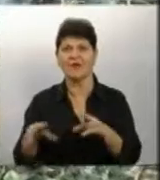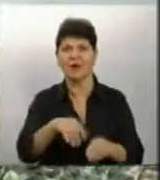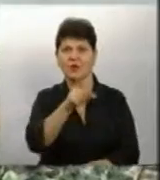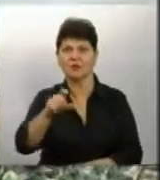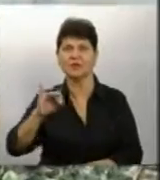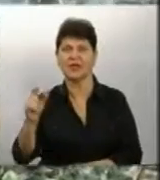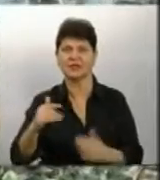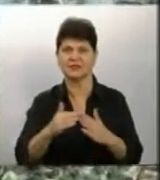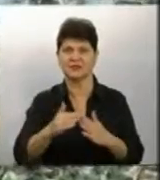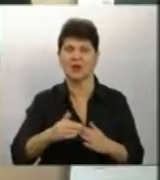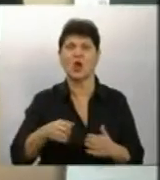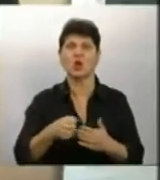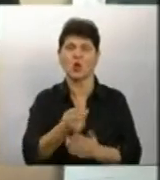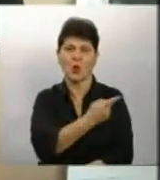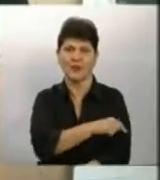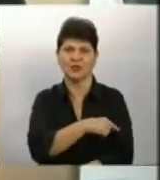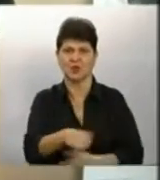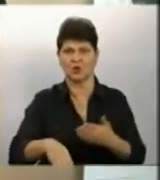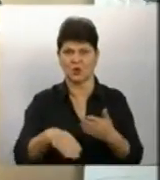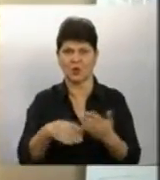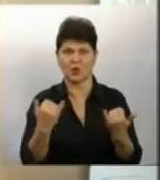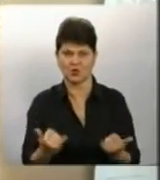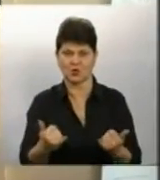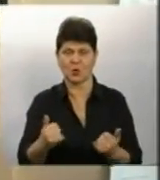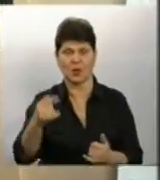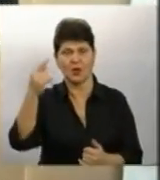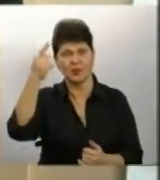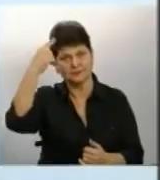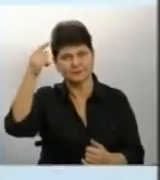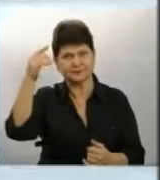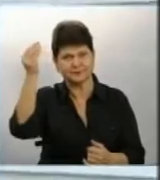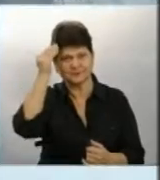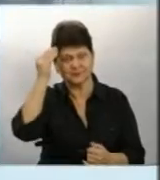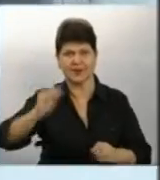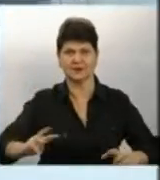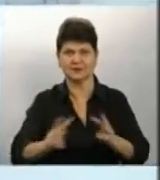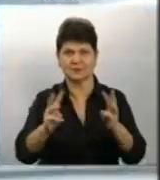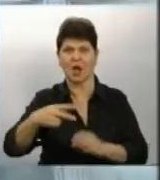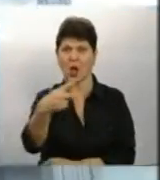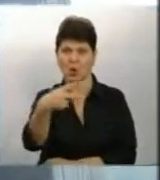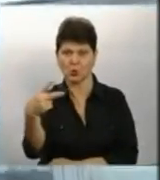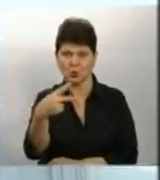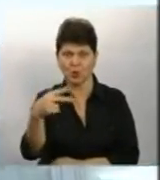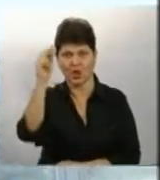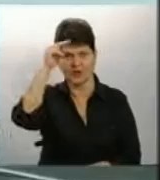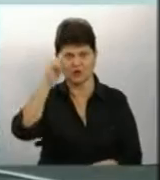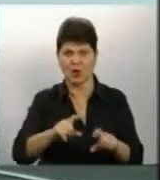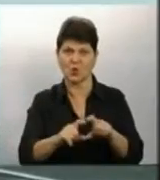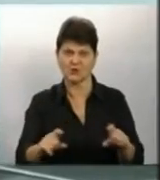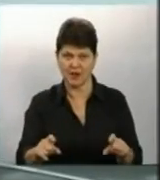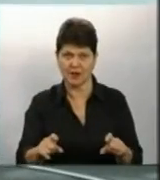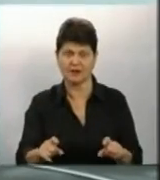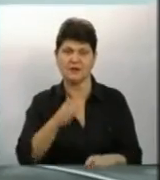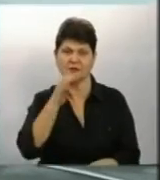приміщення, надання до медичної допомоги Цього разу, за легендою тренувань, займання відбулося на другому поверсі навчального закладу